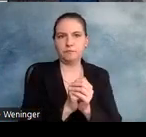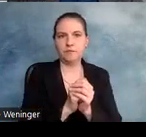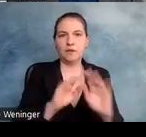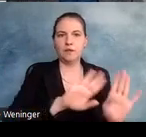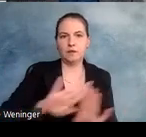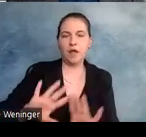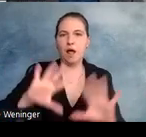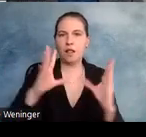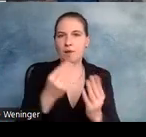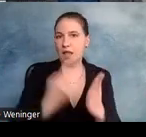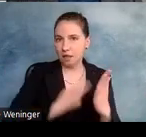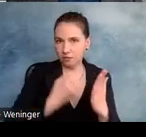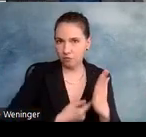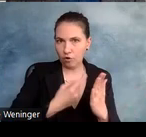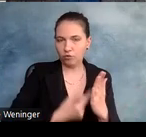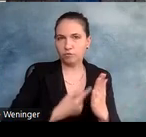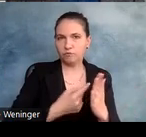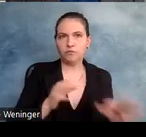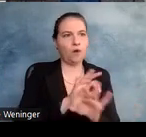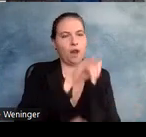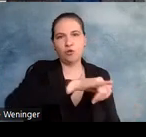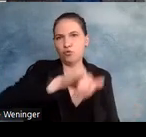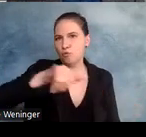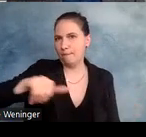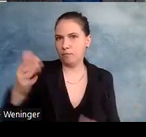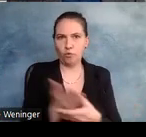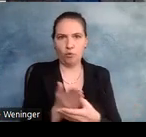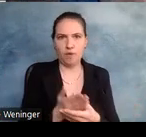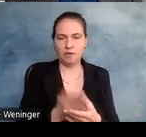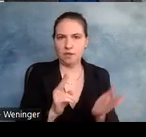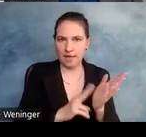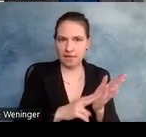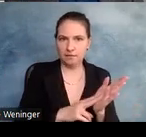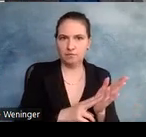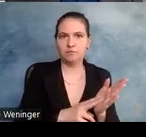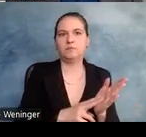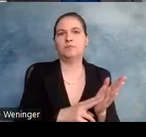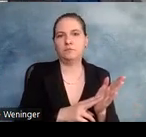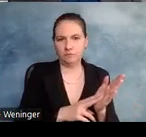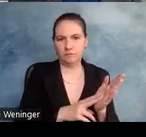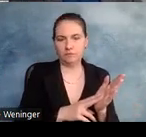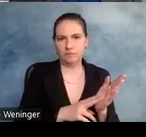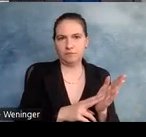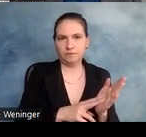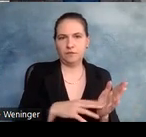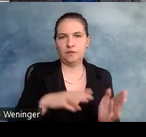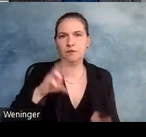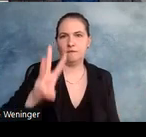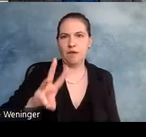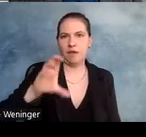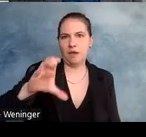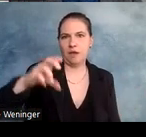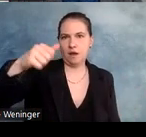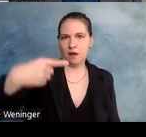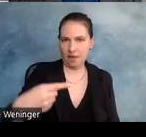Anforderungen, die jetzt praktisch für alle Typen von Dokumenten gelten. Natürlich entlang den WCAG-Prinzipien, wahrnehmbar,